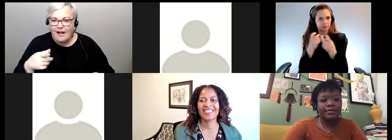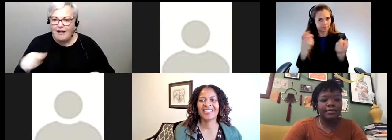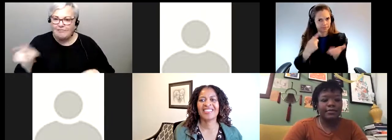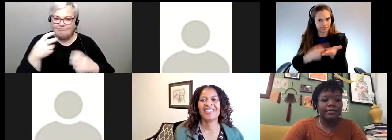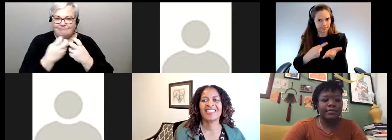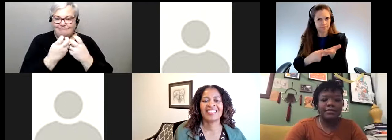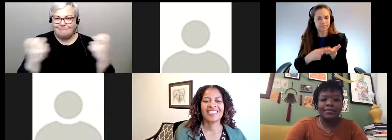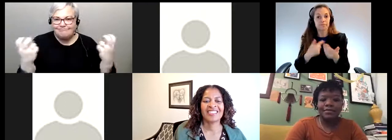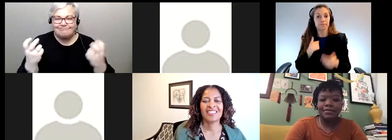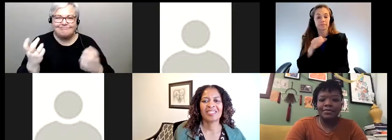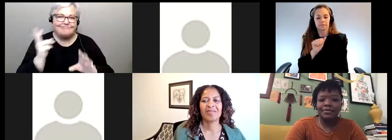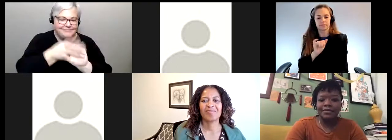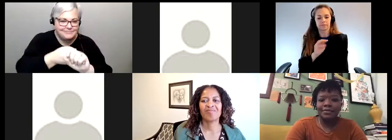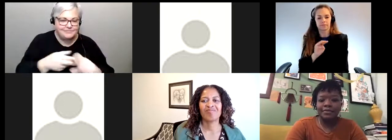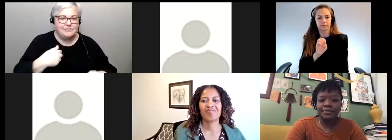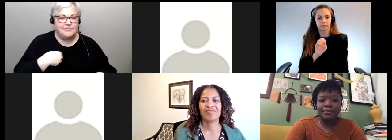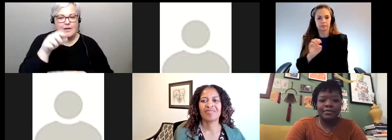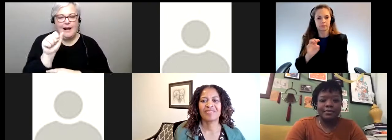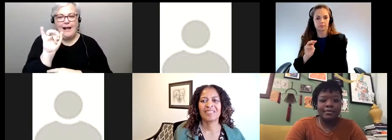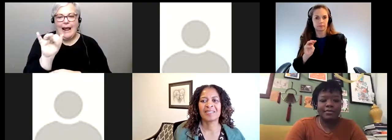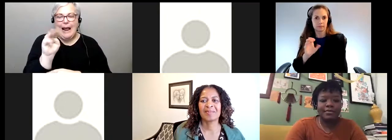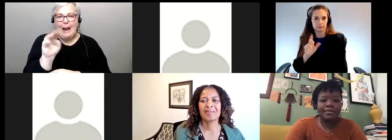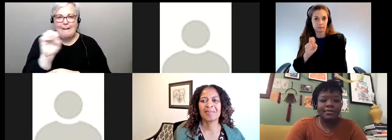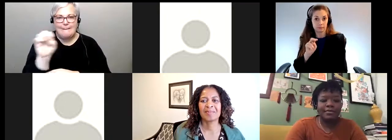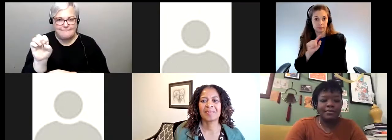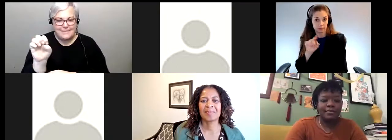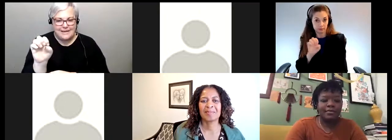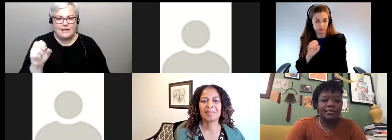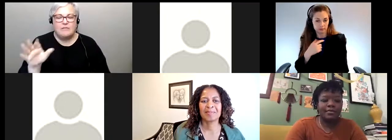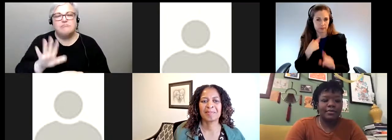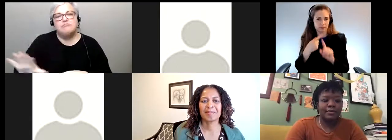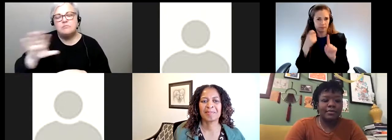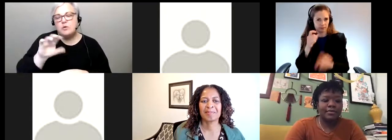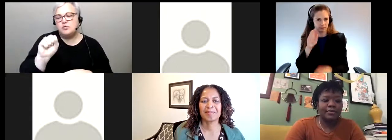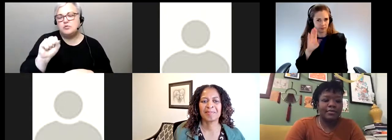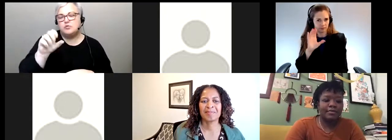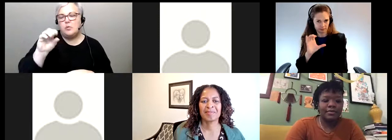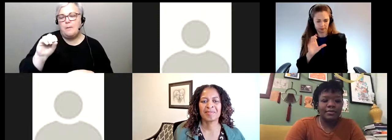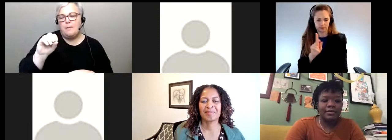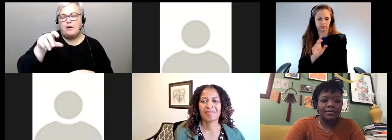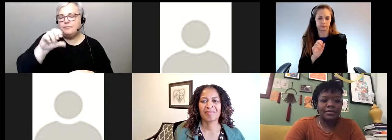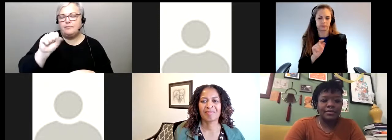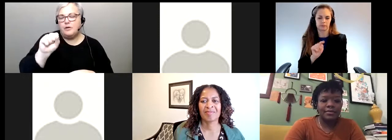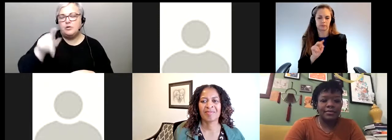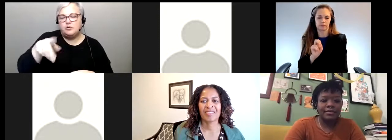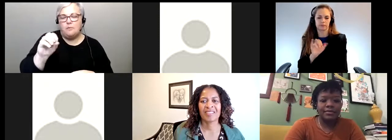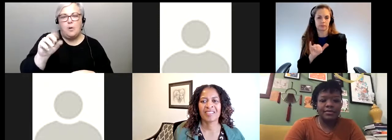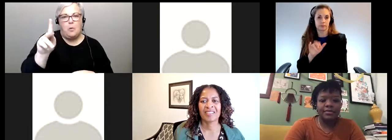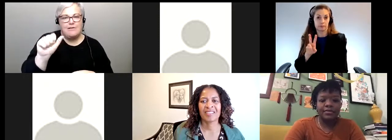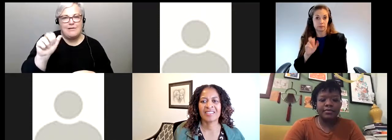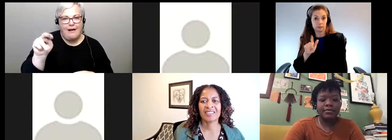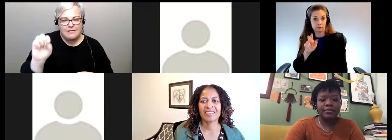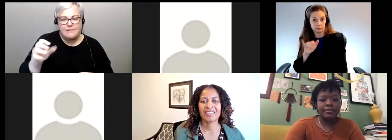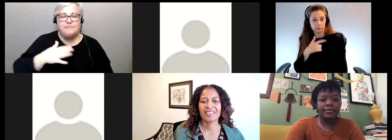cette conversation au panel. Je m'appelle Amy McKenzie de la Vallée Spokane en Colombie-Britannique. Je